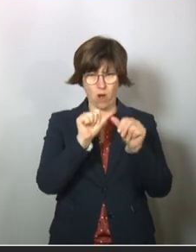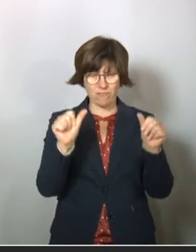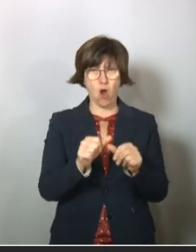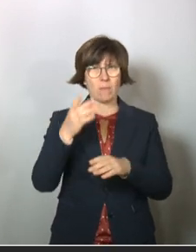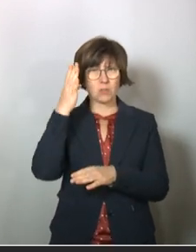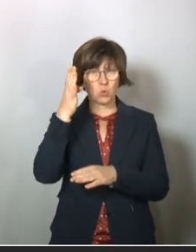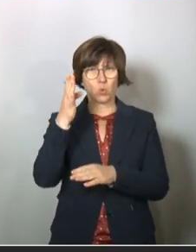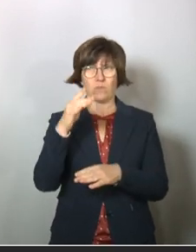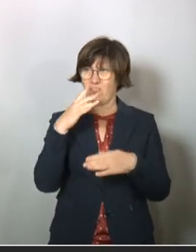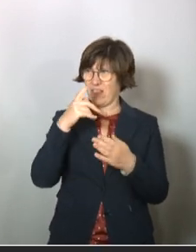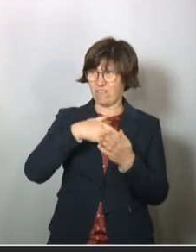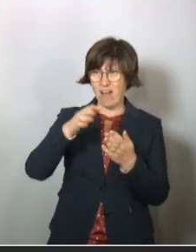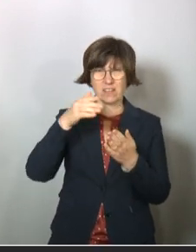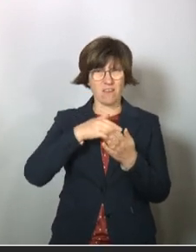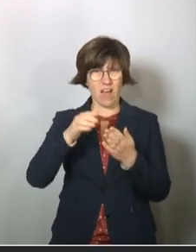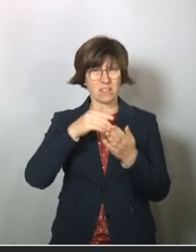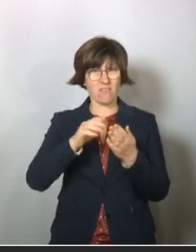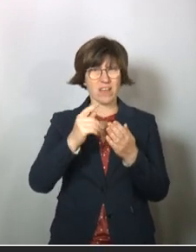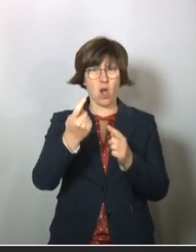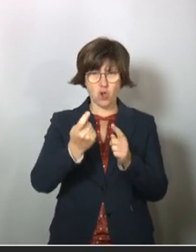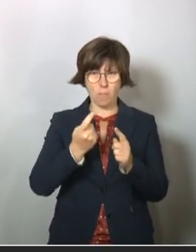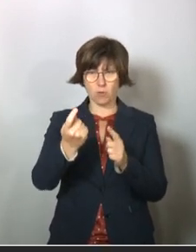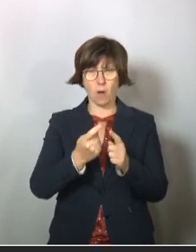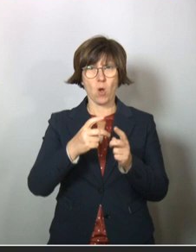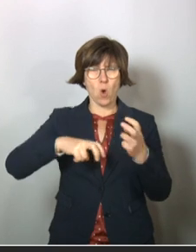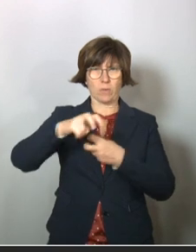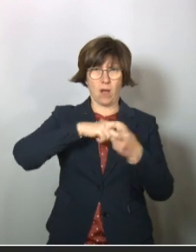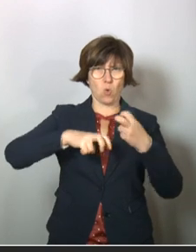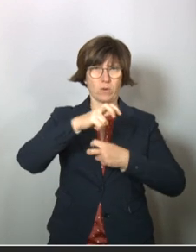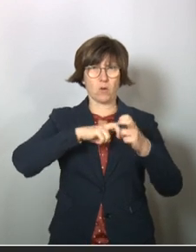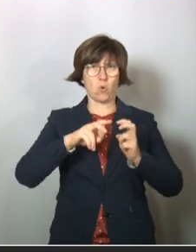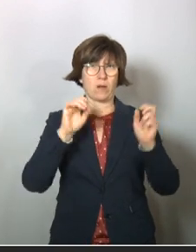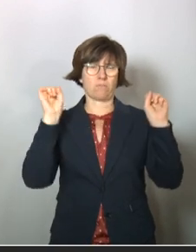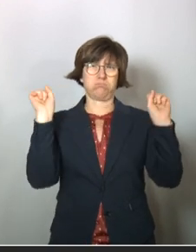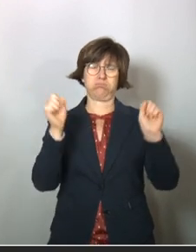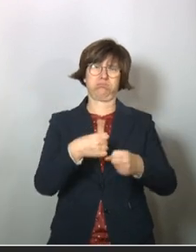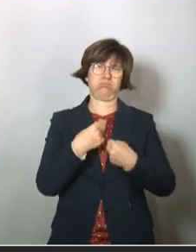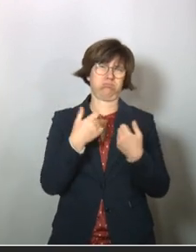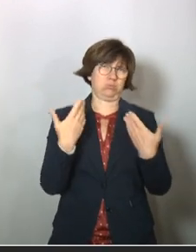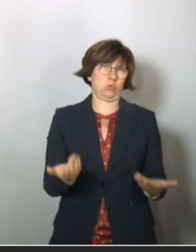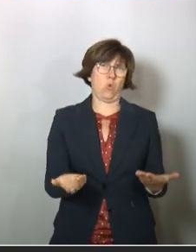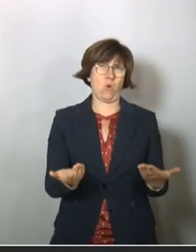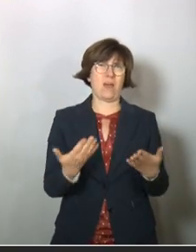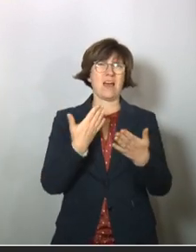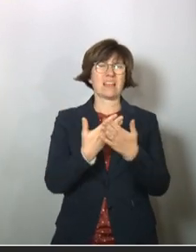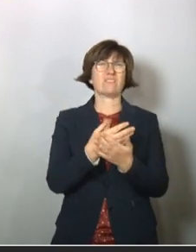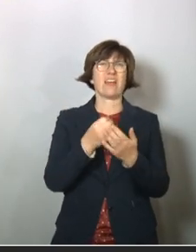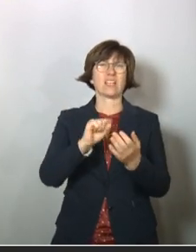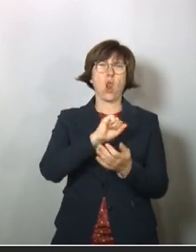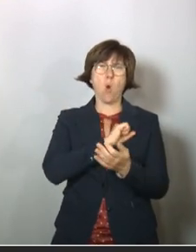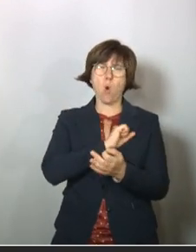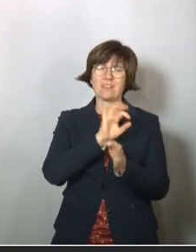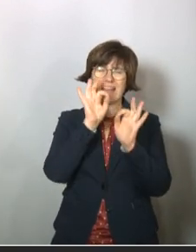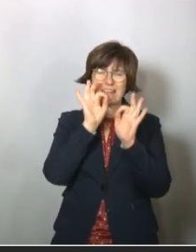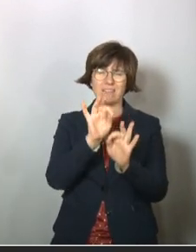zukünftig, wenn das denn saisonal werden sollte, damit um? Und meine These ist, das kann es nicht sein. Und deswegen lohnt sich ein genauer Blick,